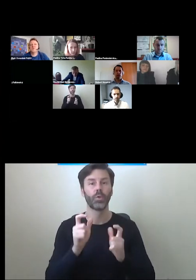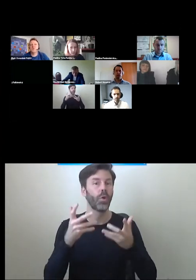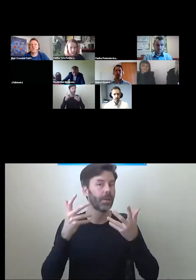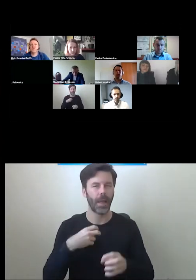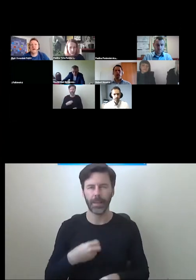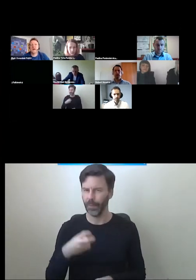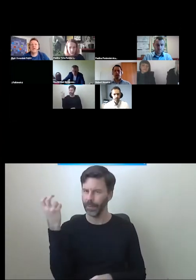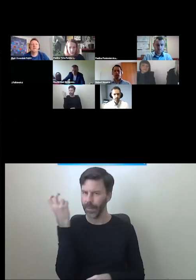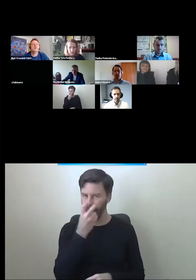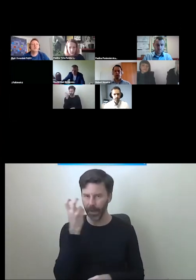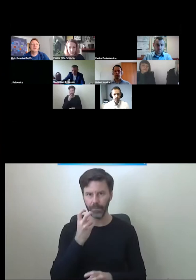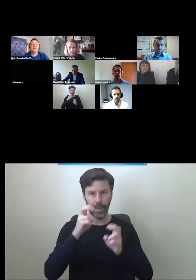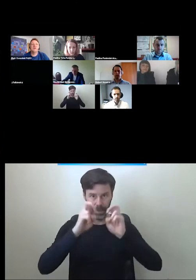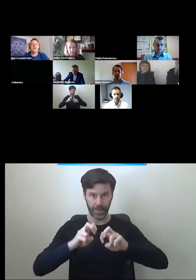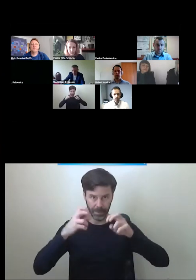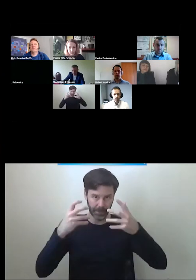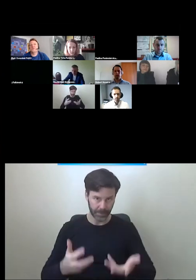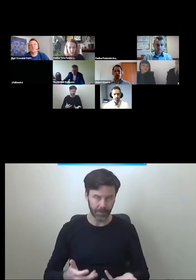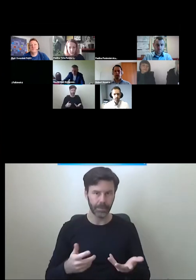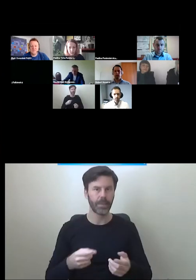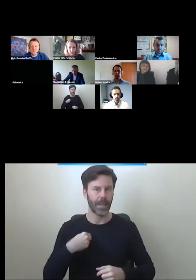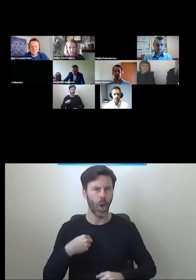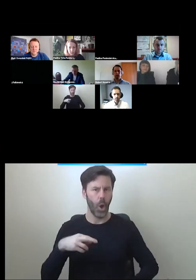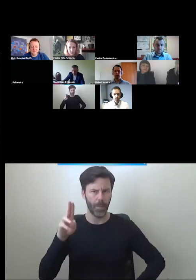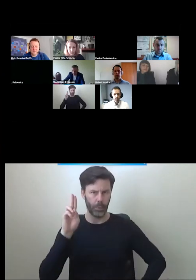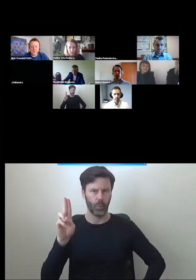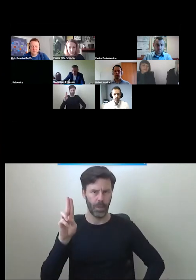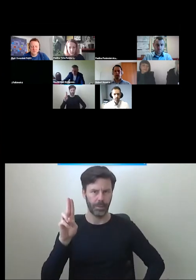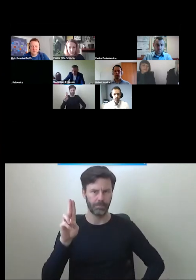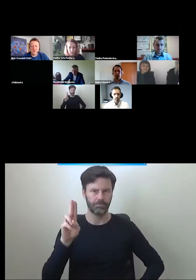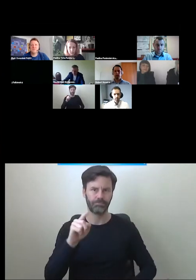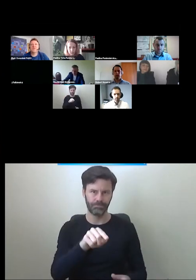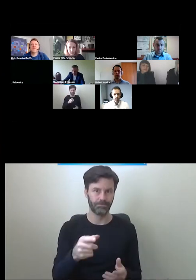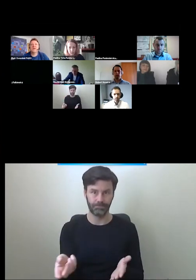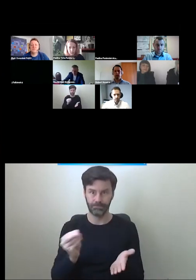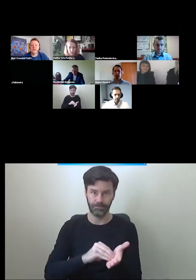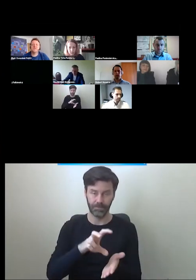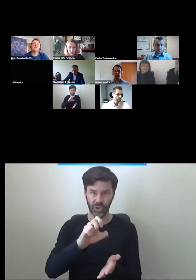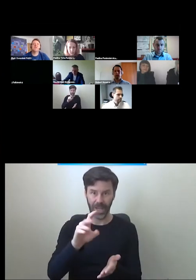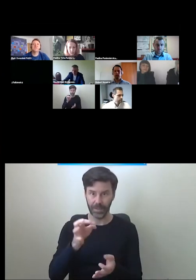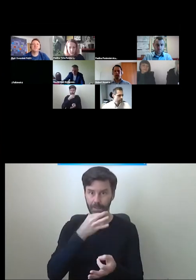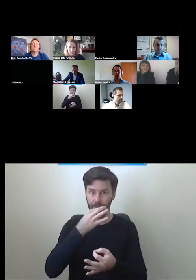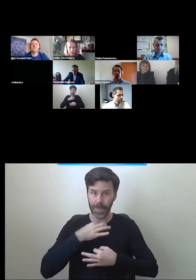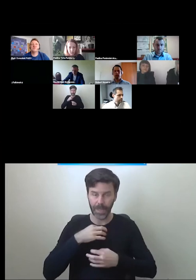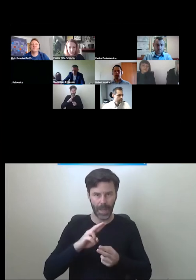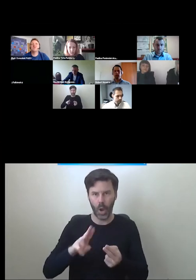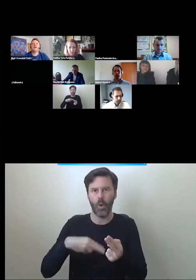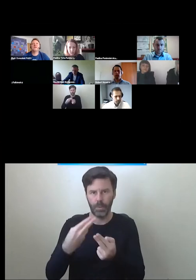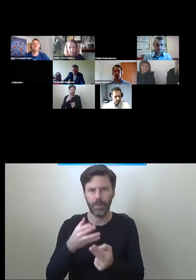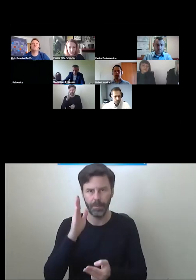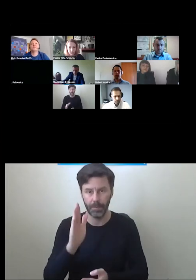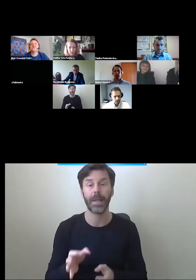zwrócić uwagę. Obiecujemy na to wszystko reagować. A teraz już